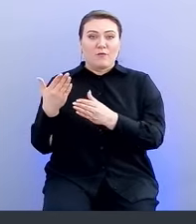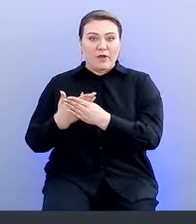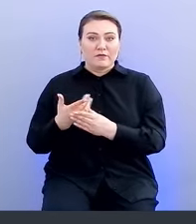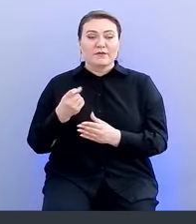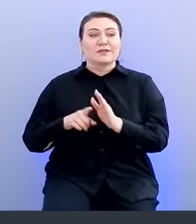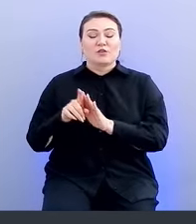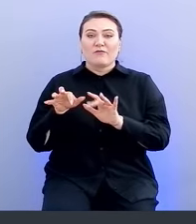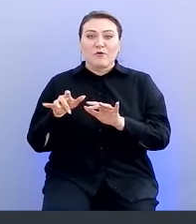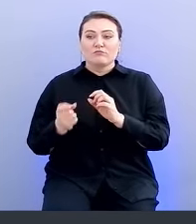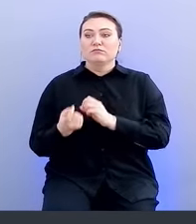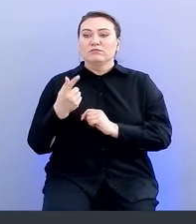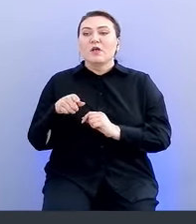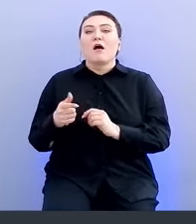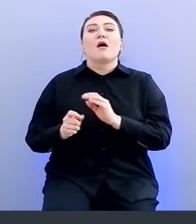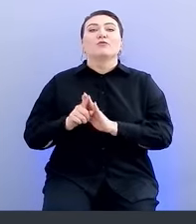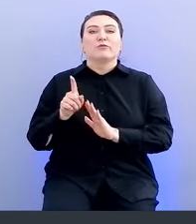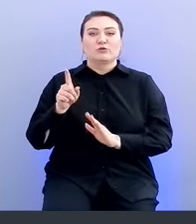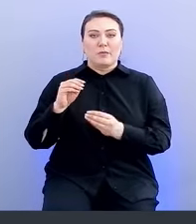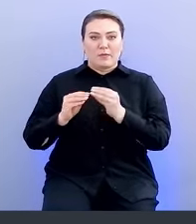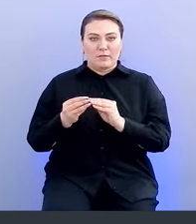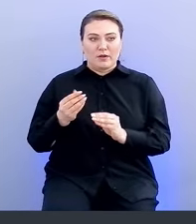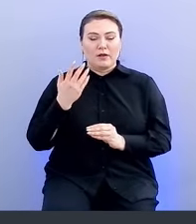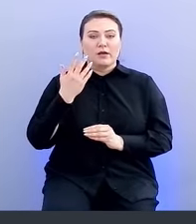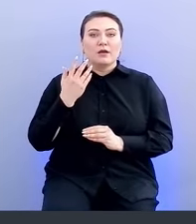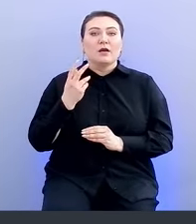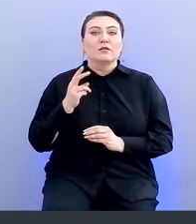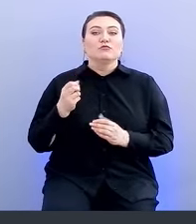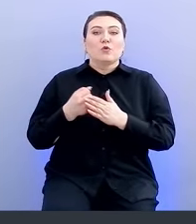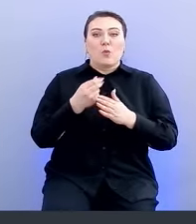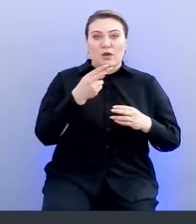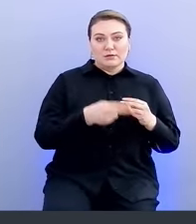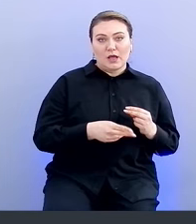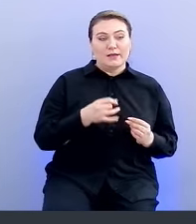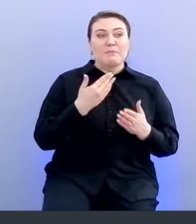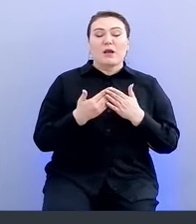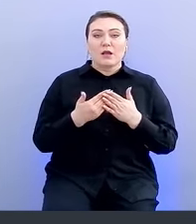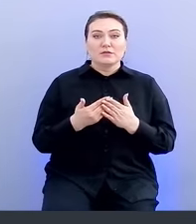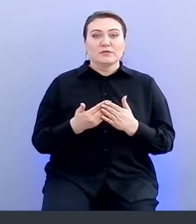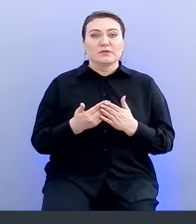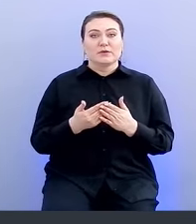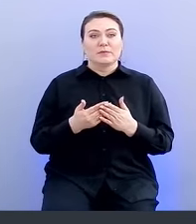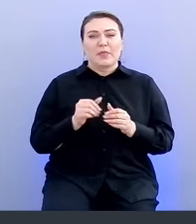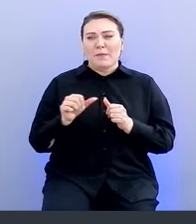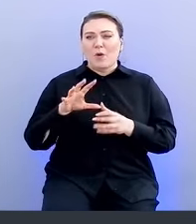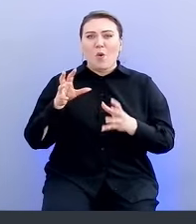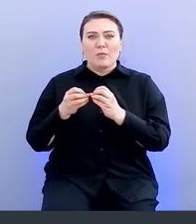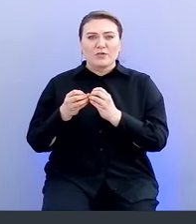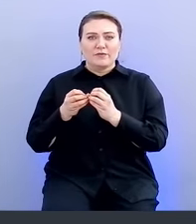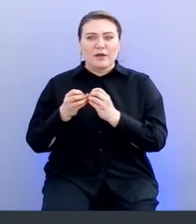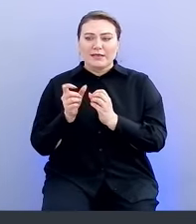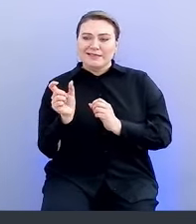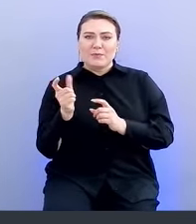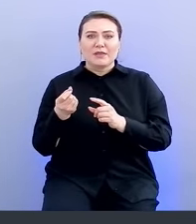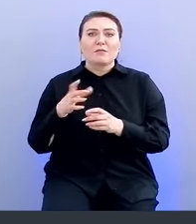вот откуда возникла проблема, как SAST инструмент его дотрейсил до конца и показывается, помимо общего сниппета, где была